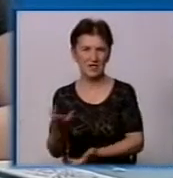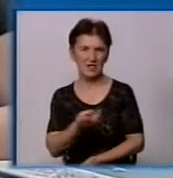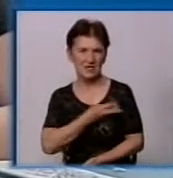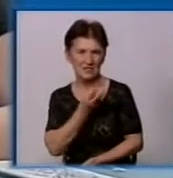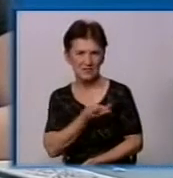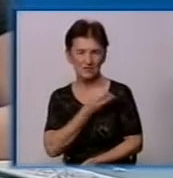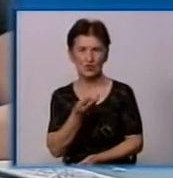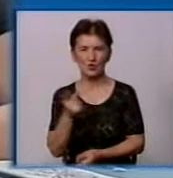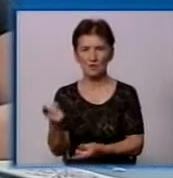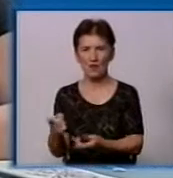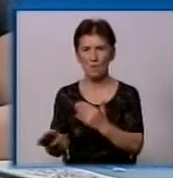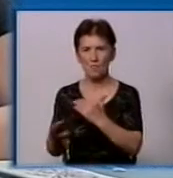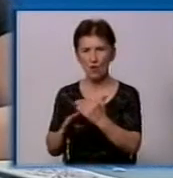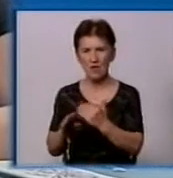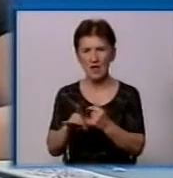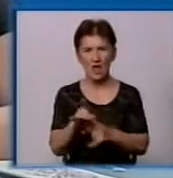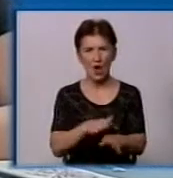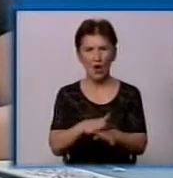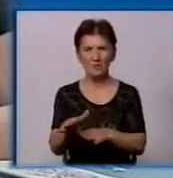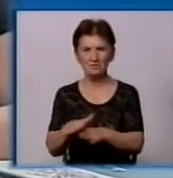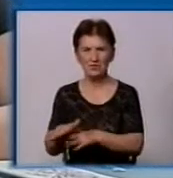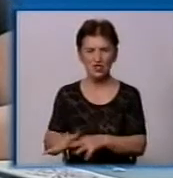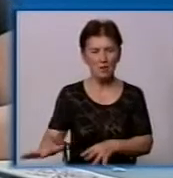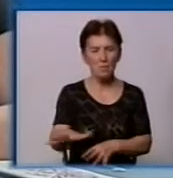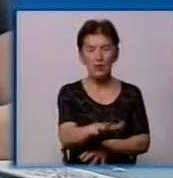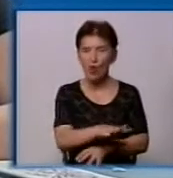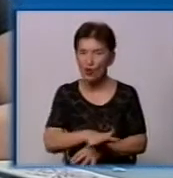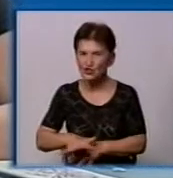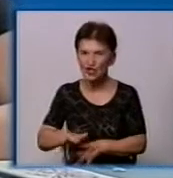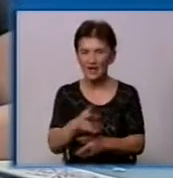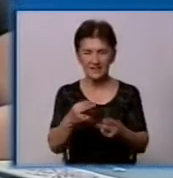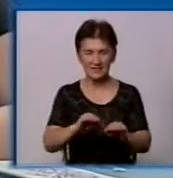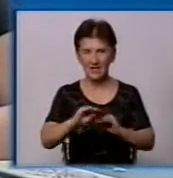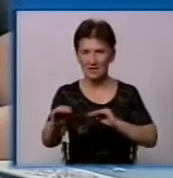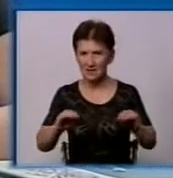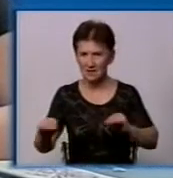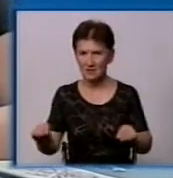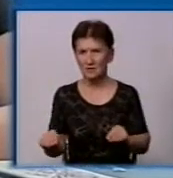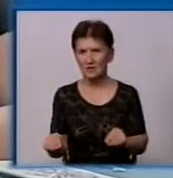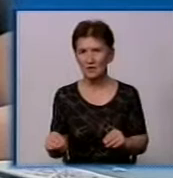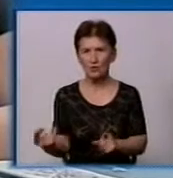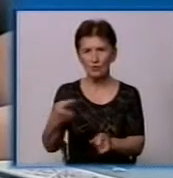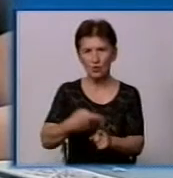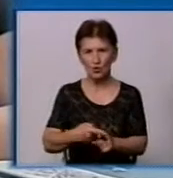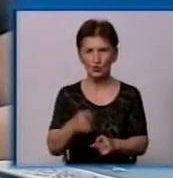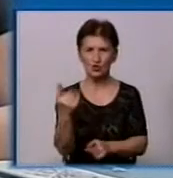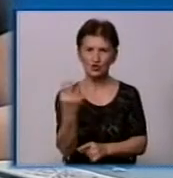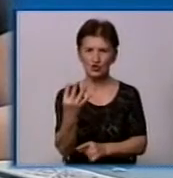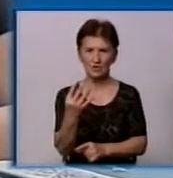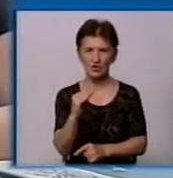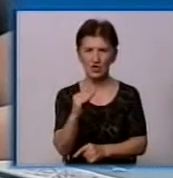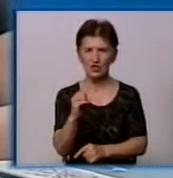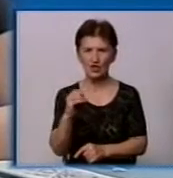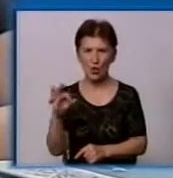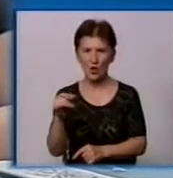обеспечити контейнерні площадки, допомогла організувати, вибрати ті контейнерні площадки. Плюс 4-е ЖО – це